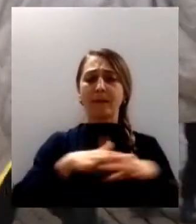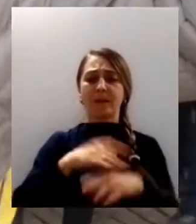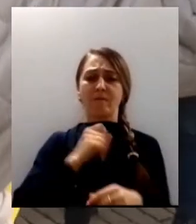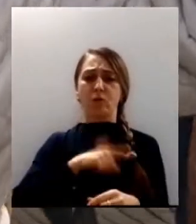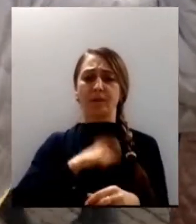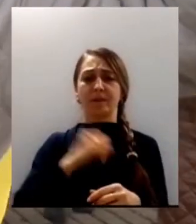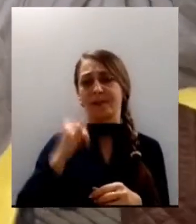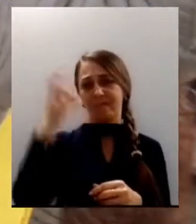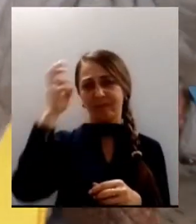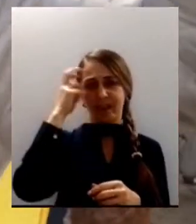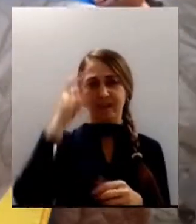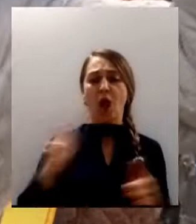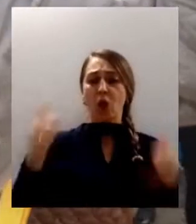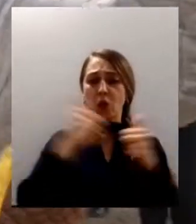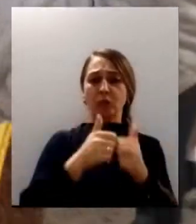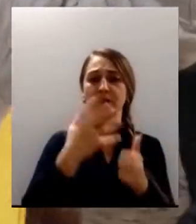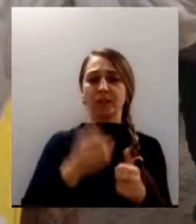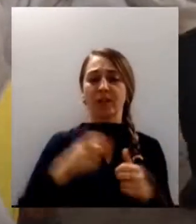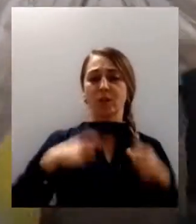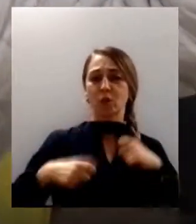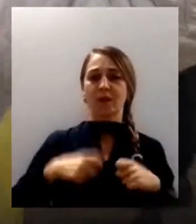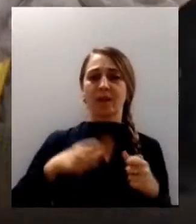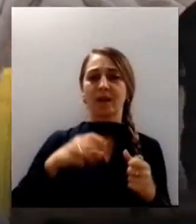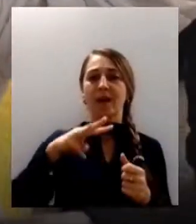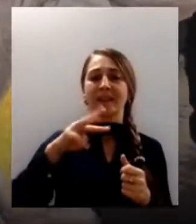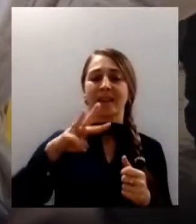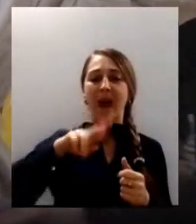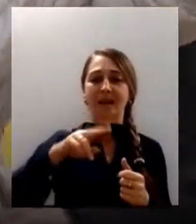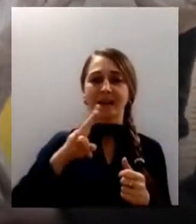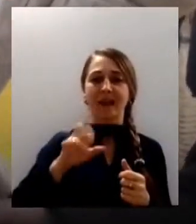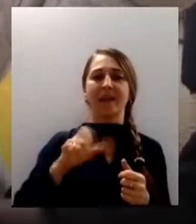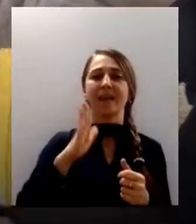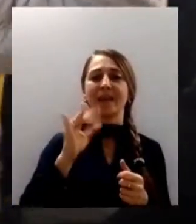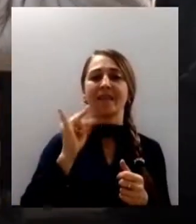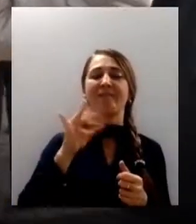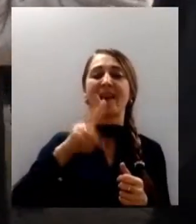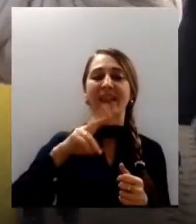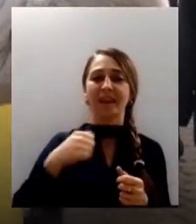Долучилися до ходи студентки Тетяна і Валерія. Щоб підтримати, показати нашу єдність,